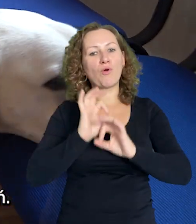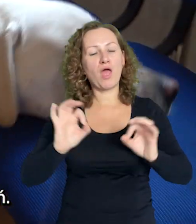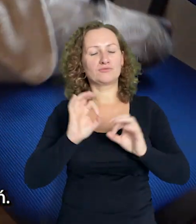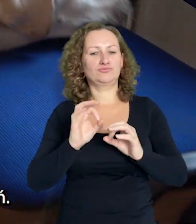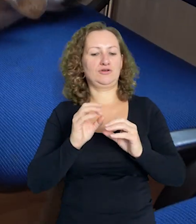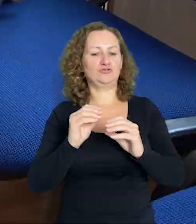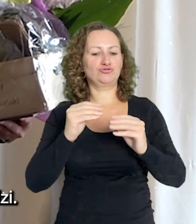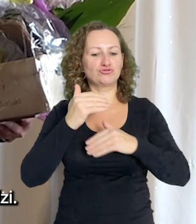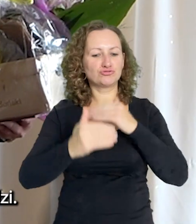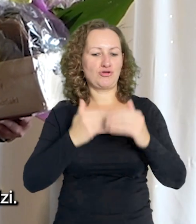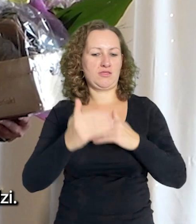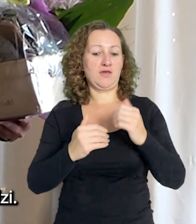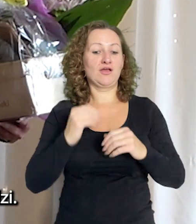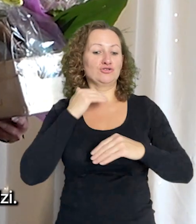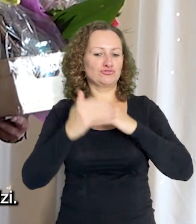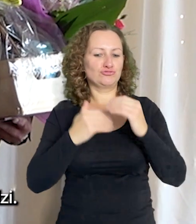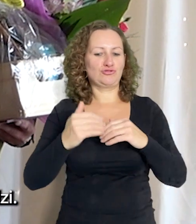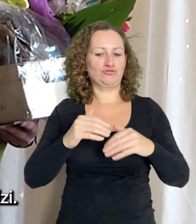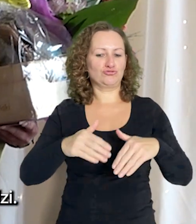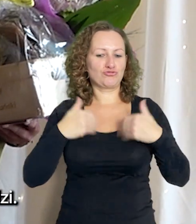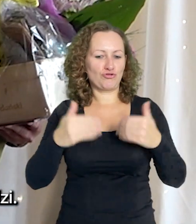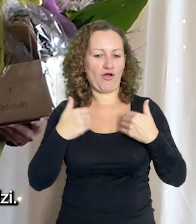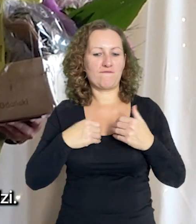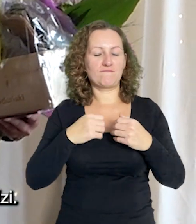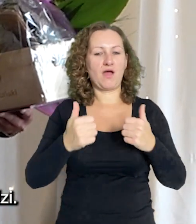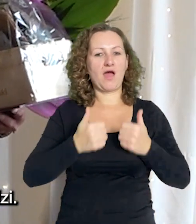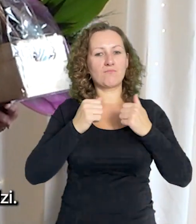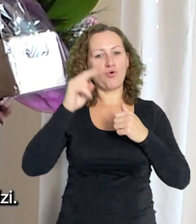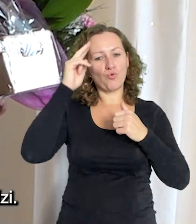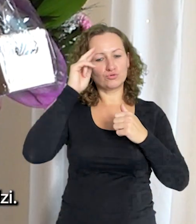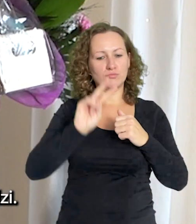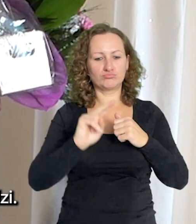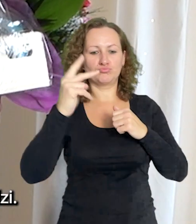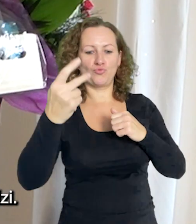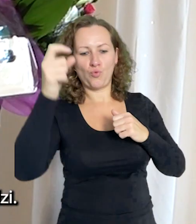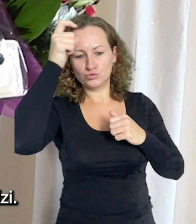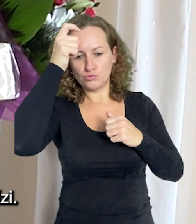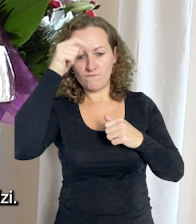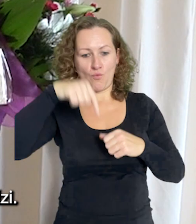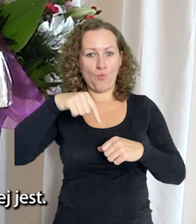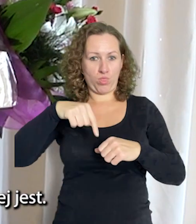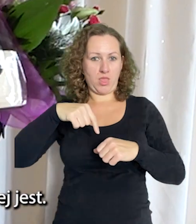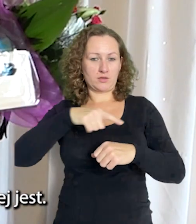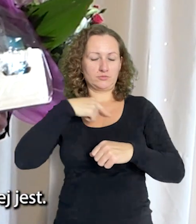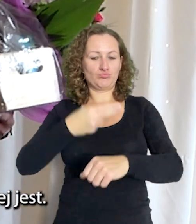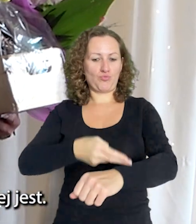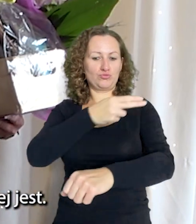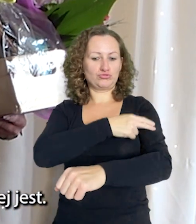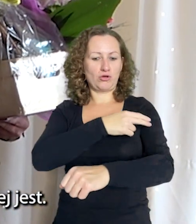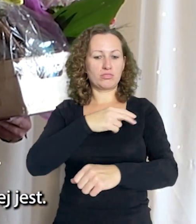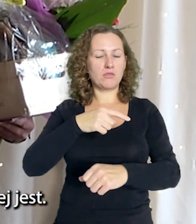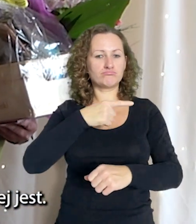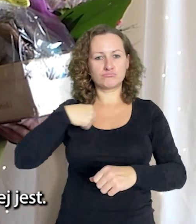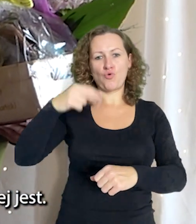i podsumowań. Życzę zdrowia i takiego zrozumienia u drugich ludzi. U nas w